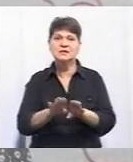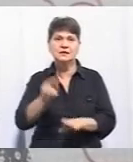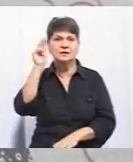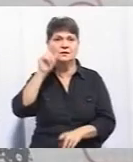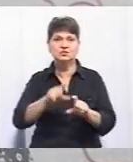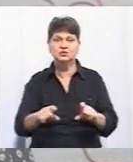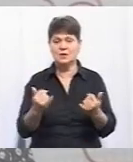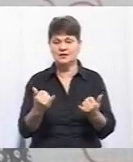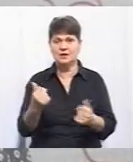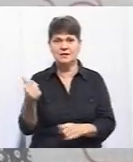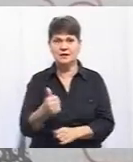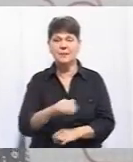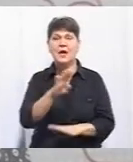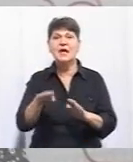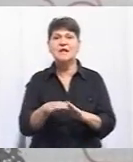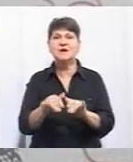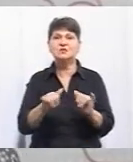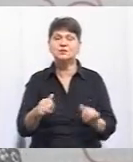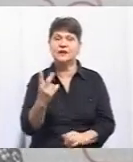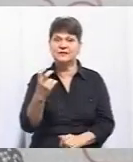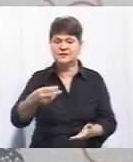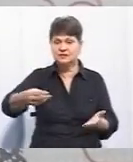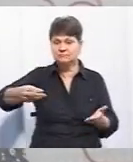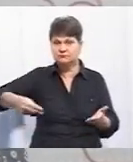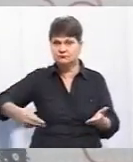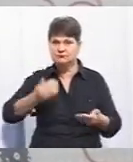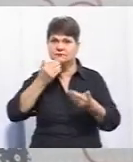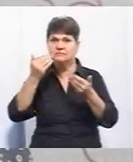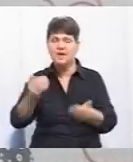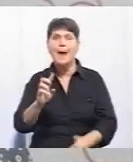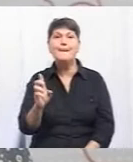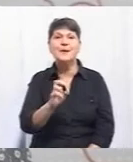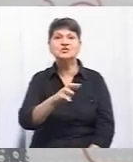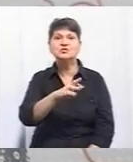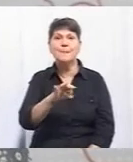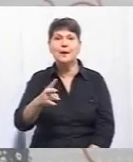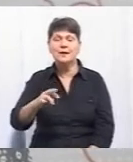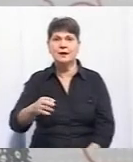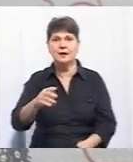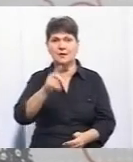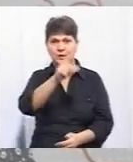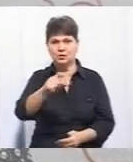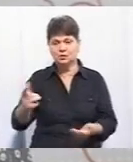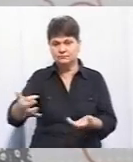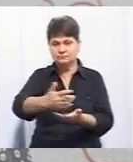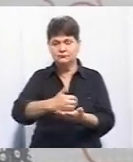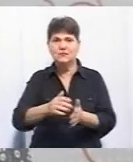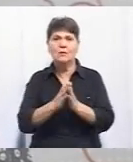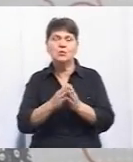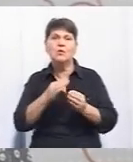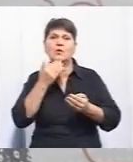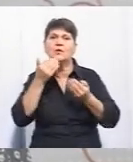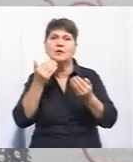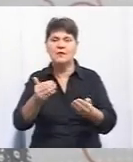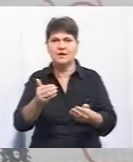інфраструктура. Майже 200 підписів під зверненням до Бершицької мерії зібрали містяни. У ньому просять звернути увагу на